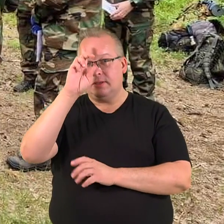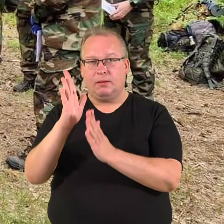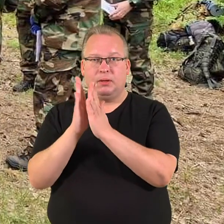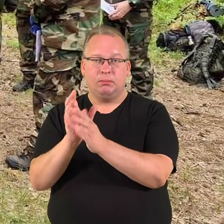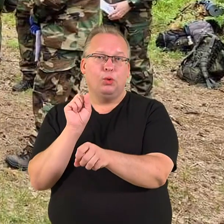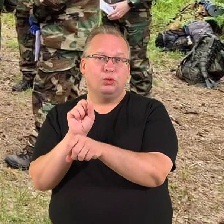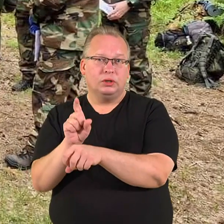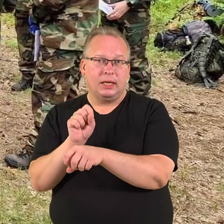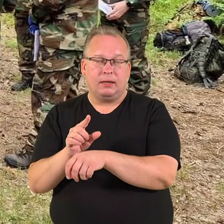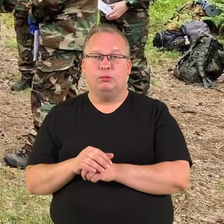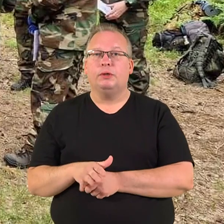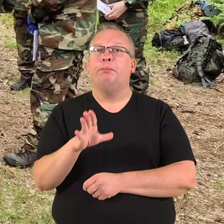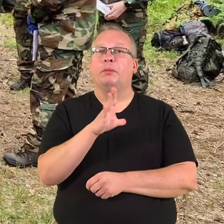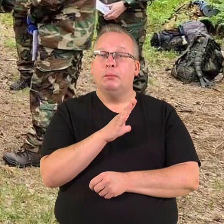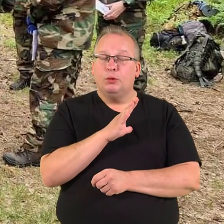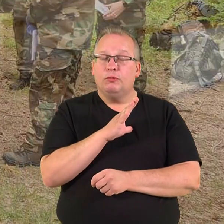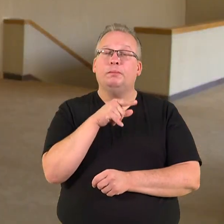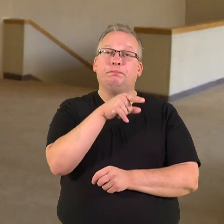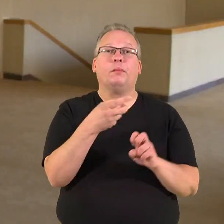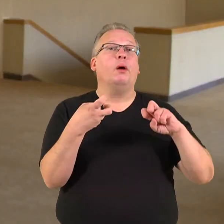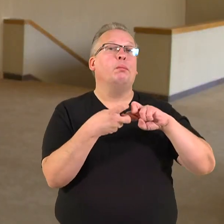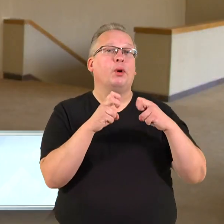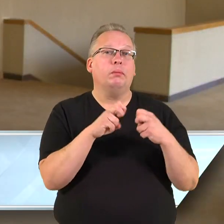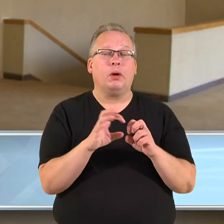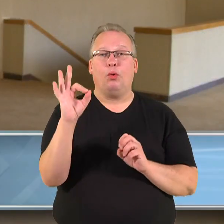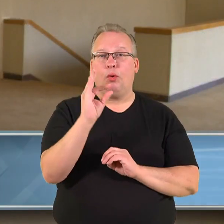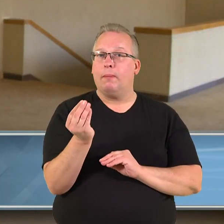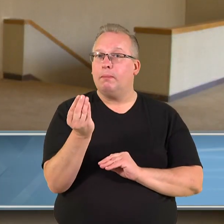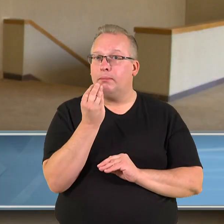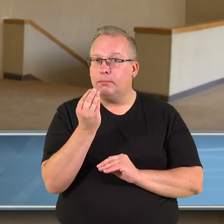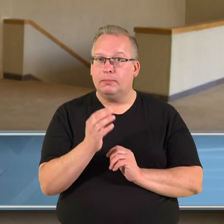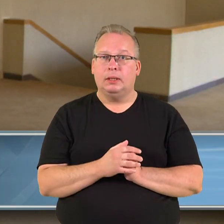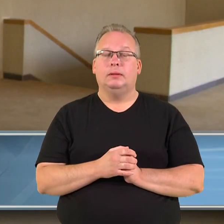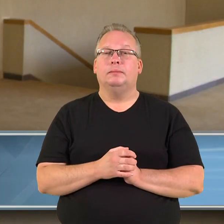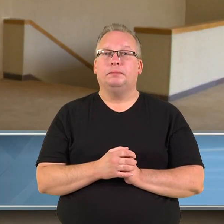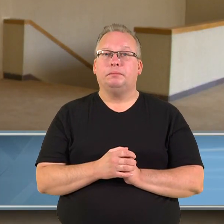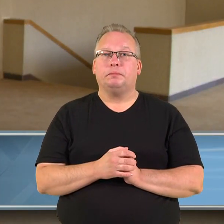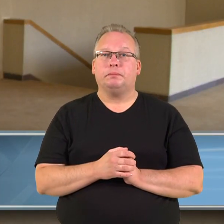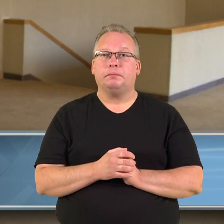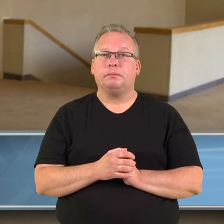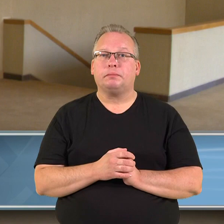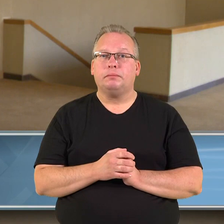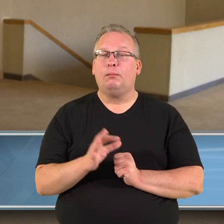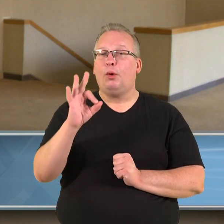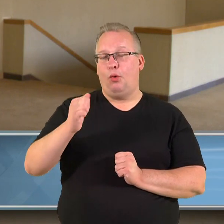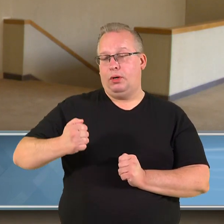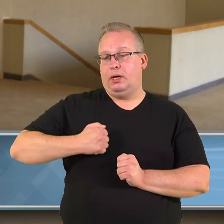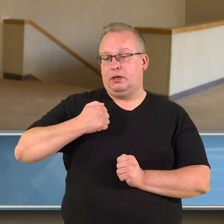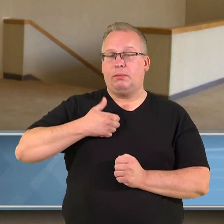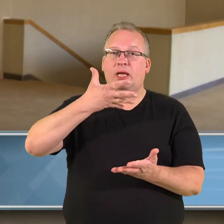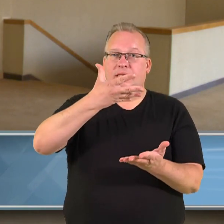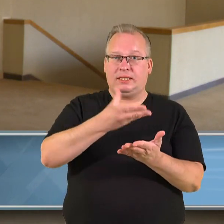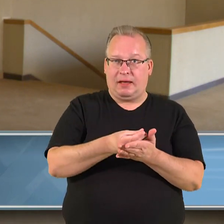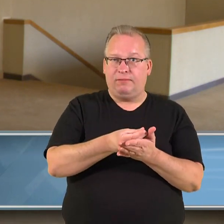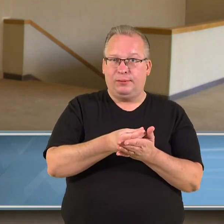Netgi būdavo tai, kad būdavo problema dėl maitinimo tokiu atveju. Nes, nu kaip, kariškia turi savo